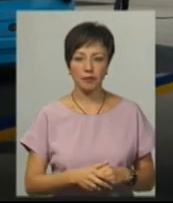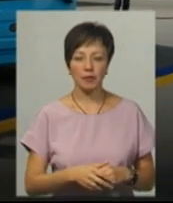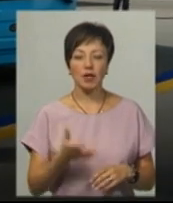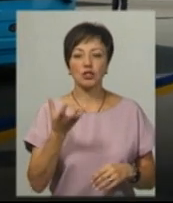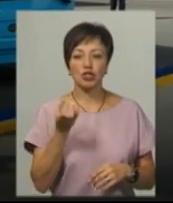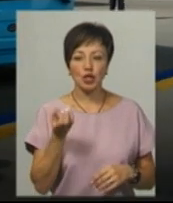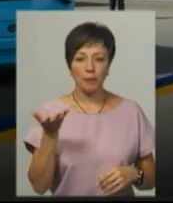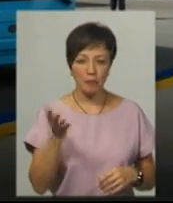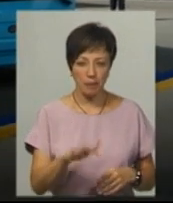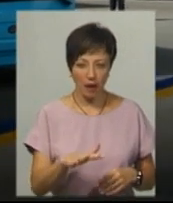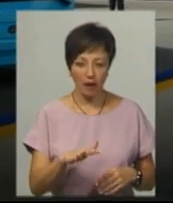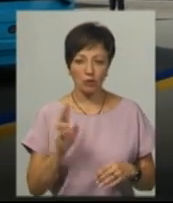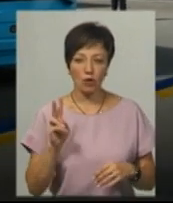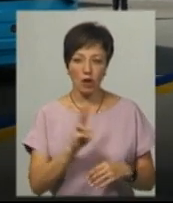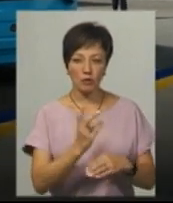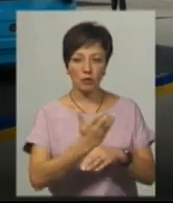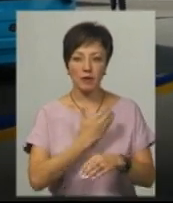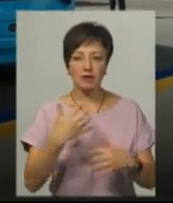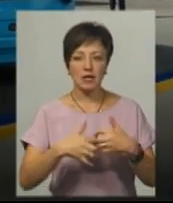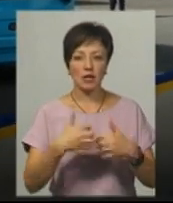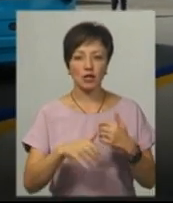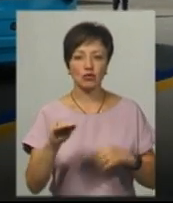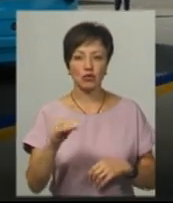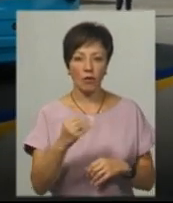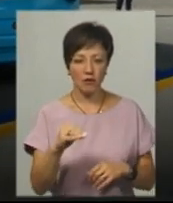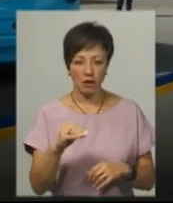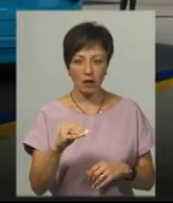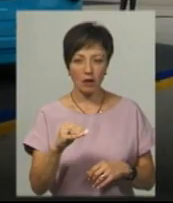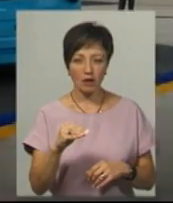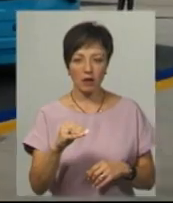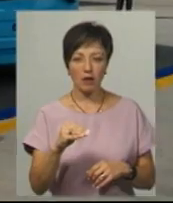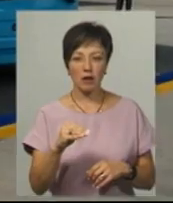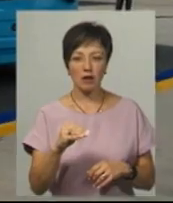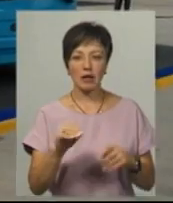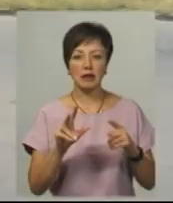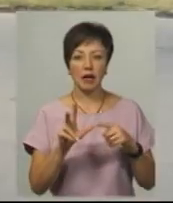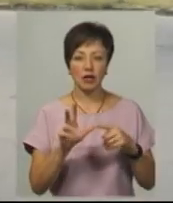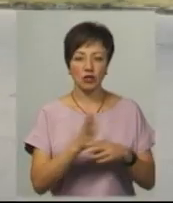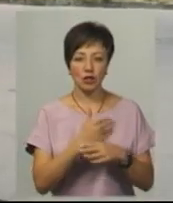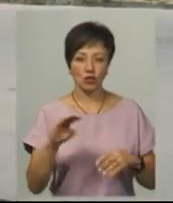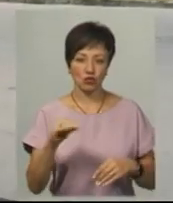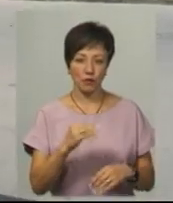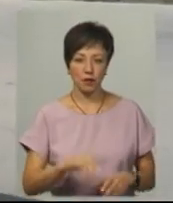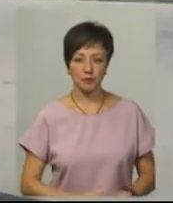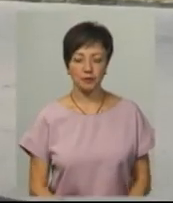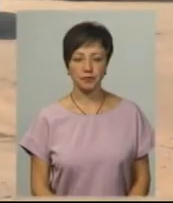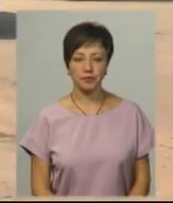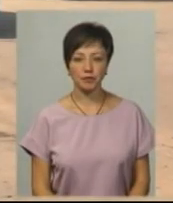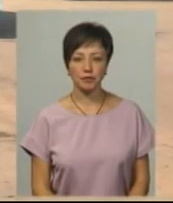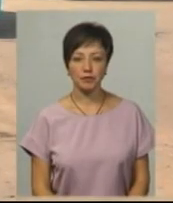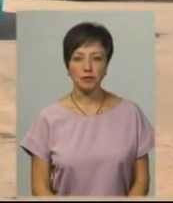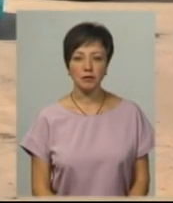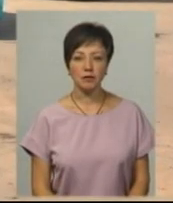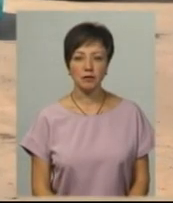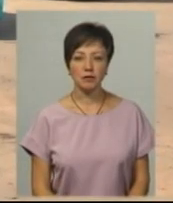«5» на автономному ходу прийде середина жовтня, третя декада жовтня. Андрій Гумений, Дарина Денисенко, Юрій